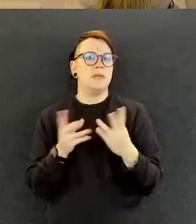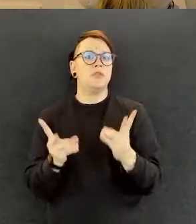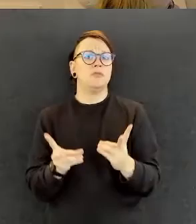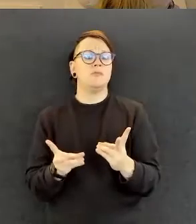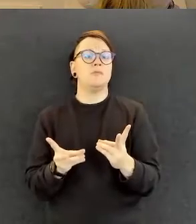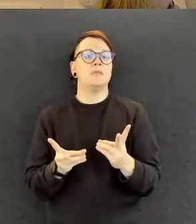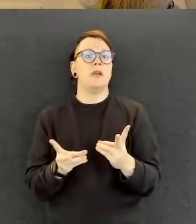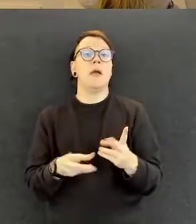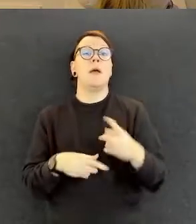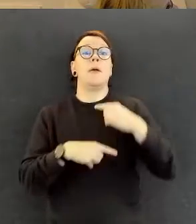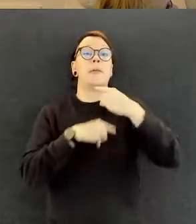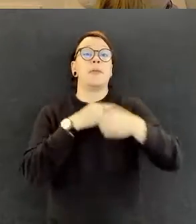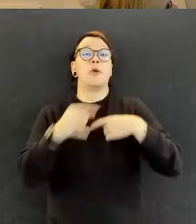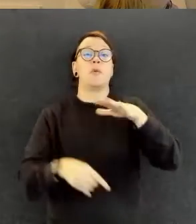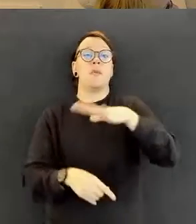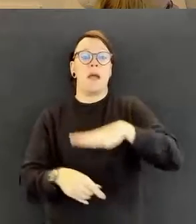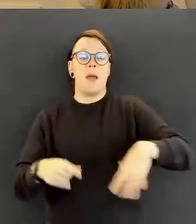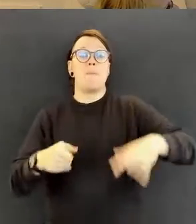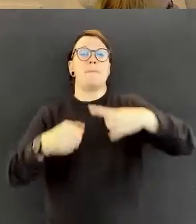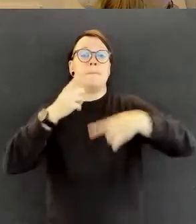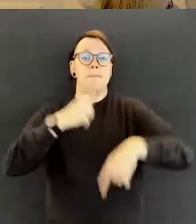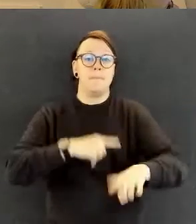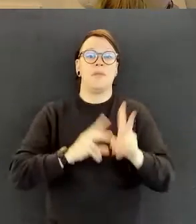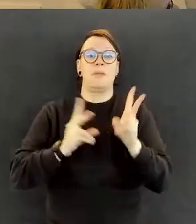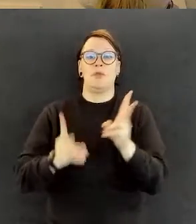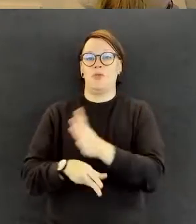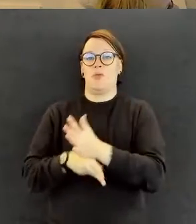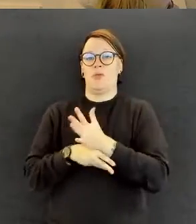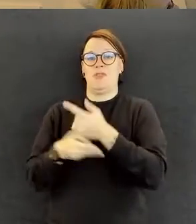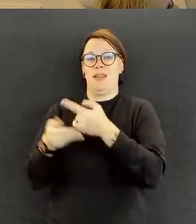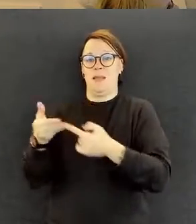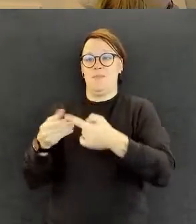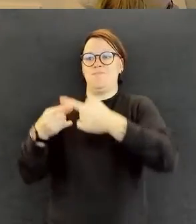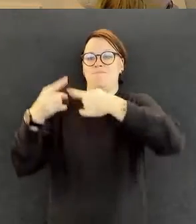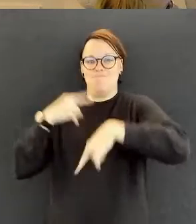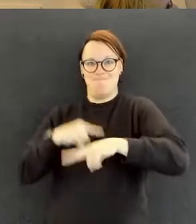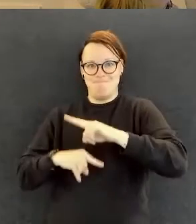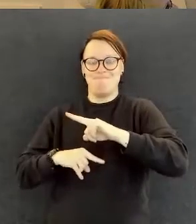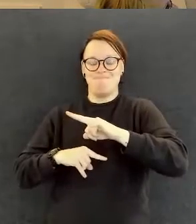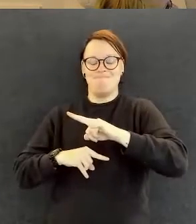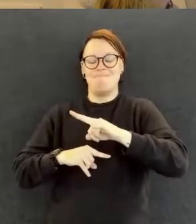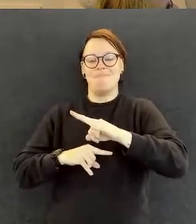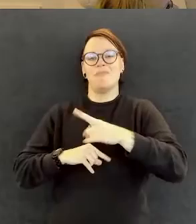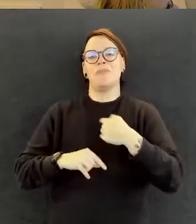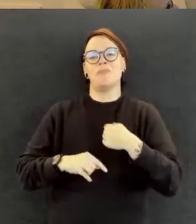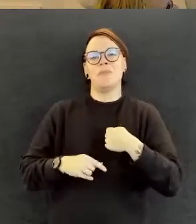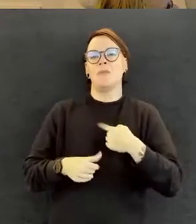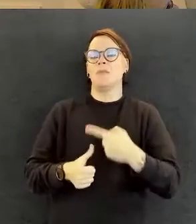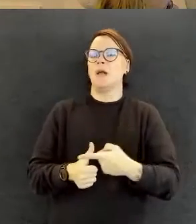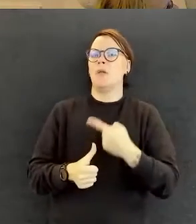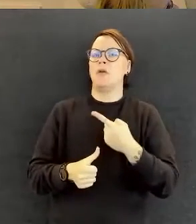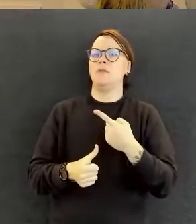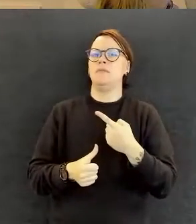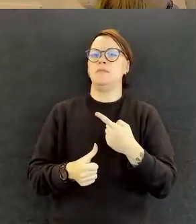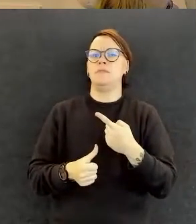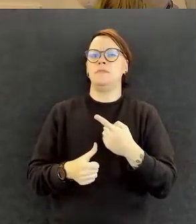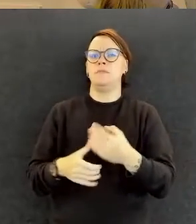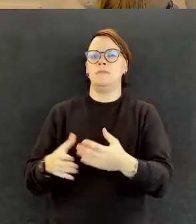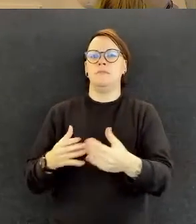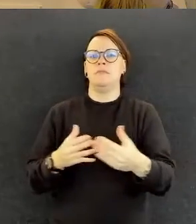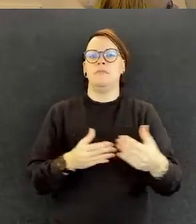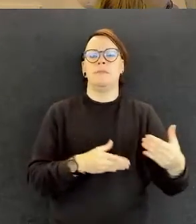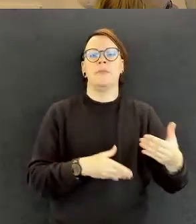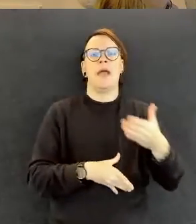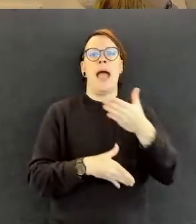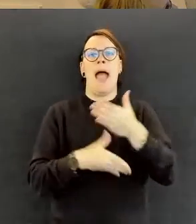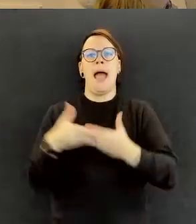niin kuin toimialaa, ja oikeastaan firman nimikin vaihtui siinä kohtaa. aloin tekemään sitten tämmöisiä rakennetun ympäristön